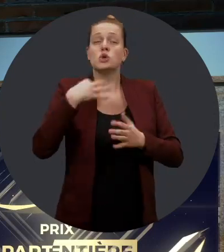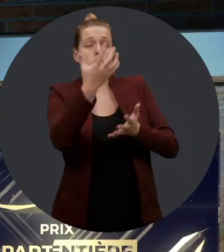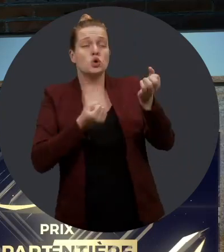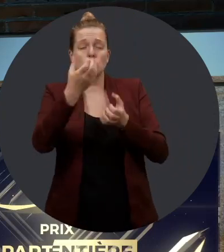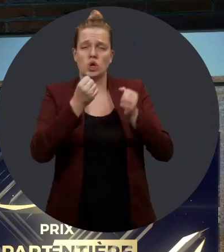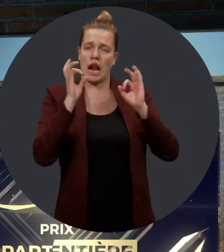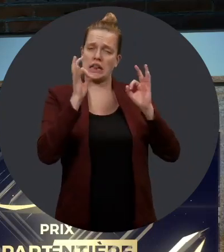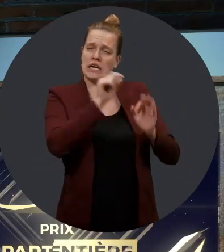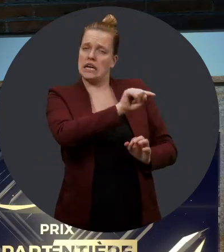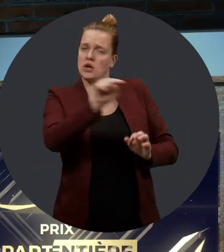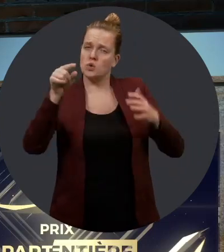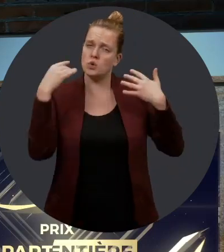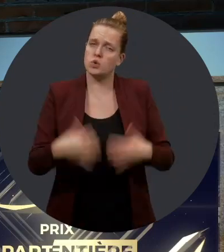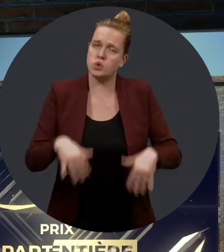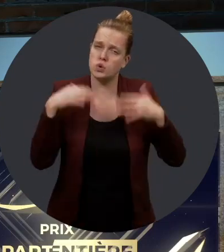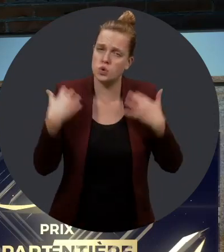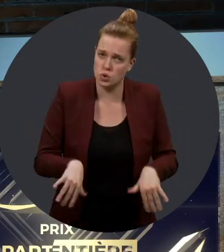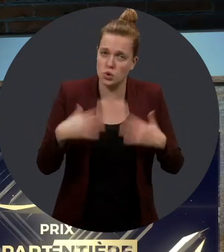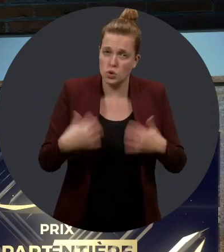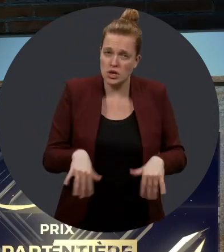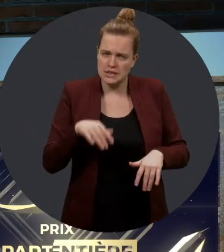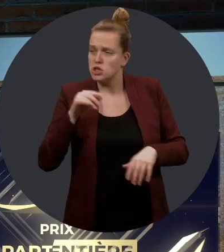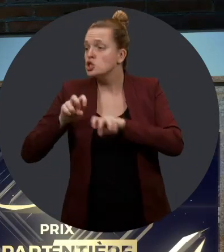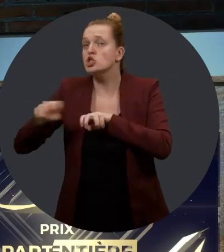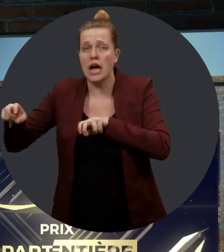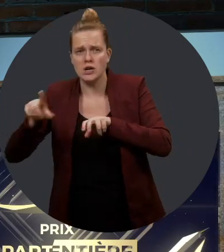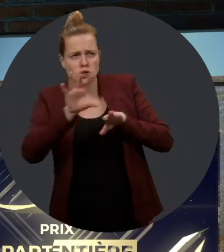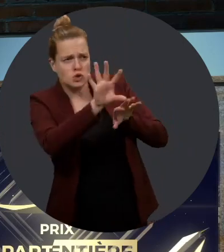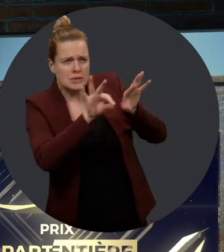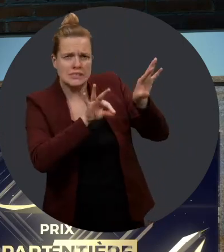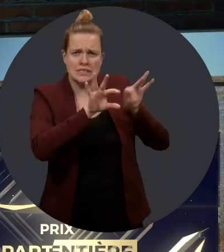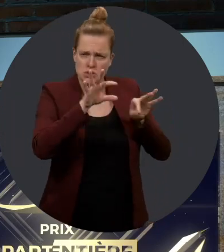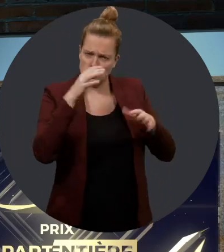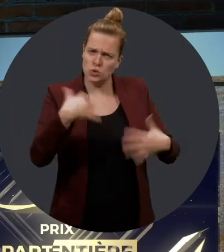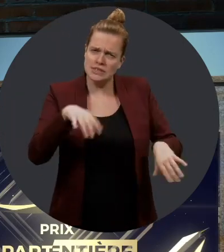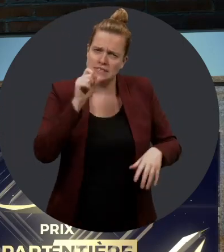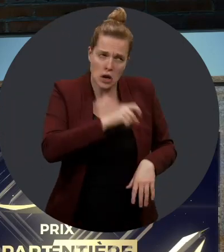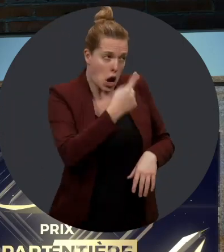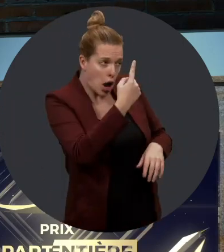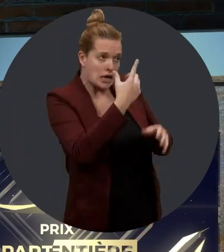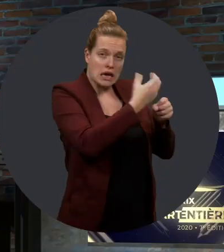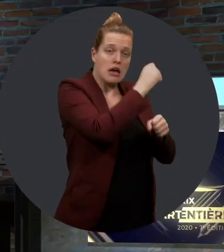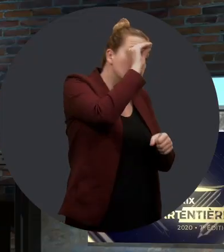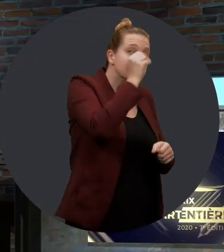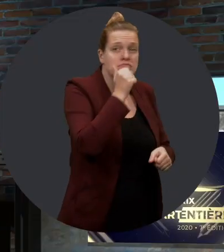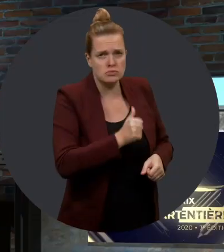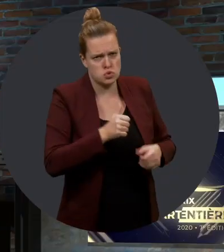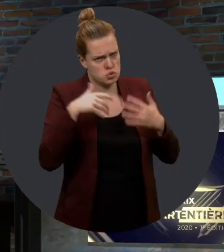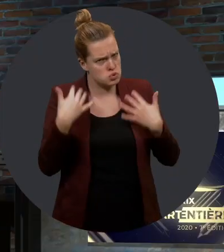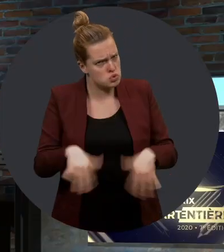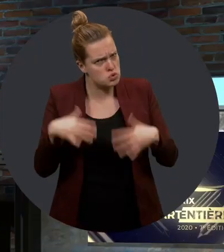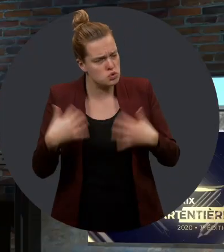candidatures reçues pour cette édition du prix fait en sorte que ça a été extrêmement difficile pour le jury de choisir un seul lauréat ou une